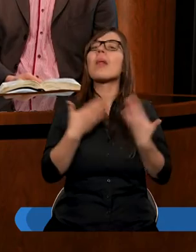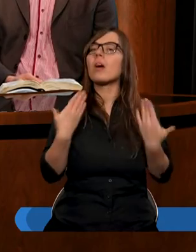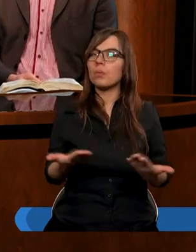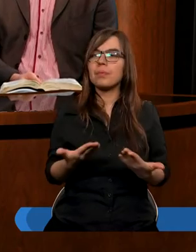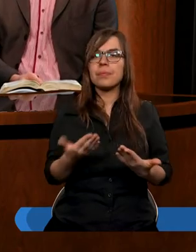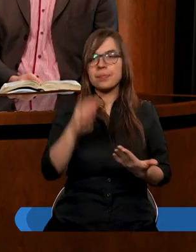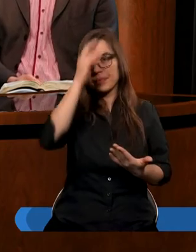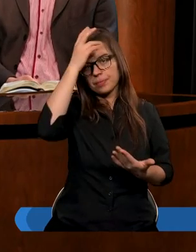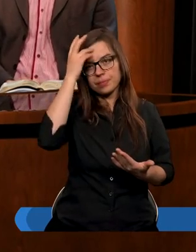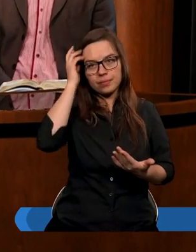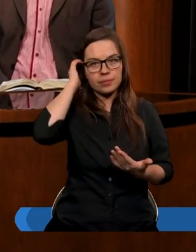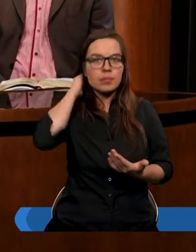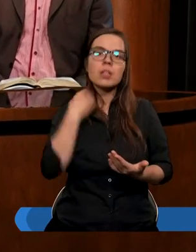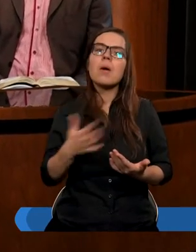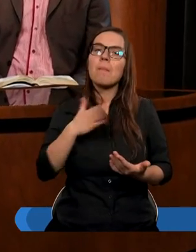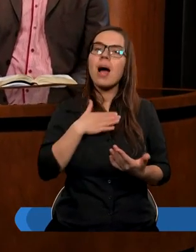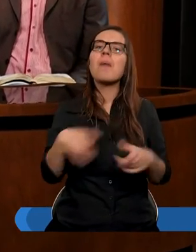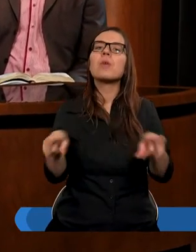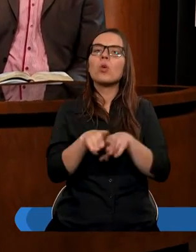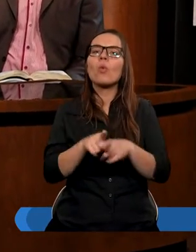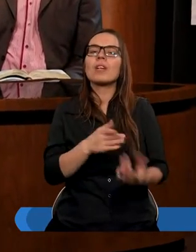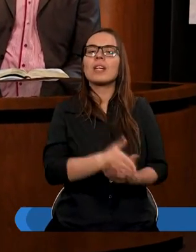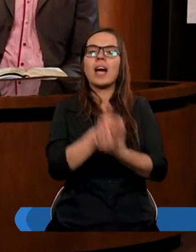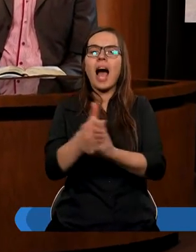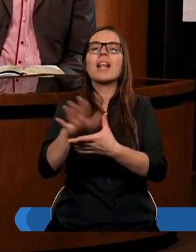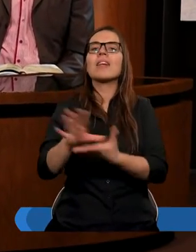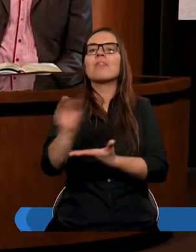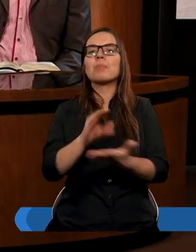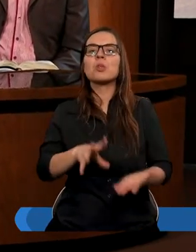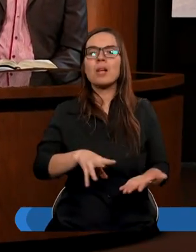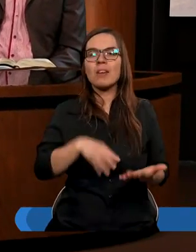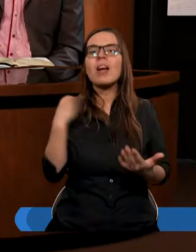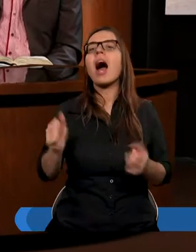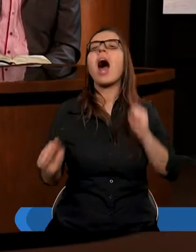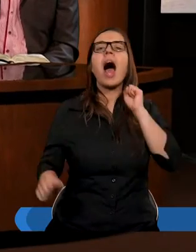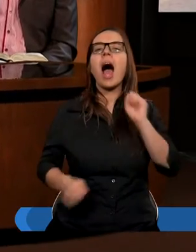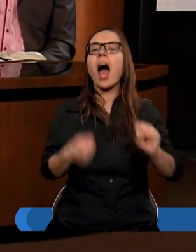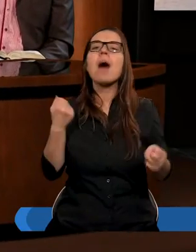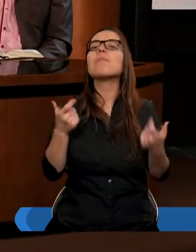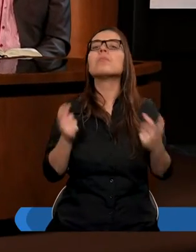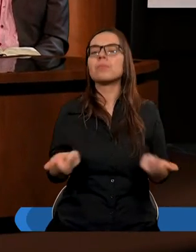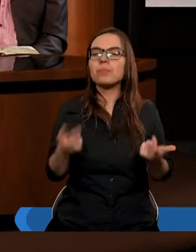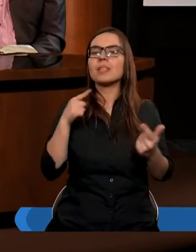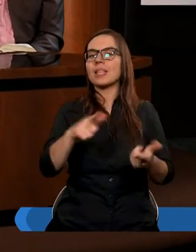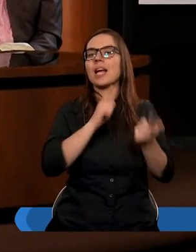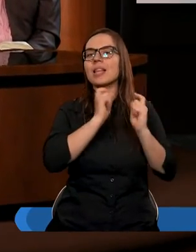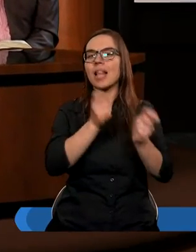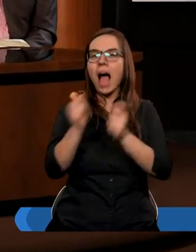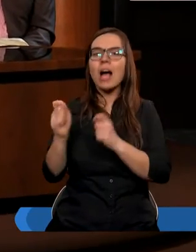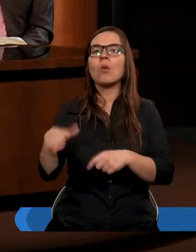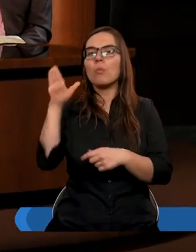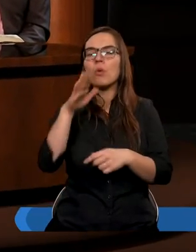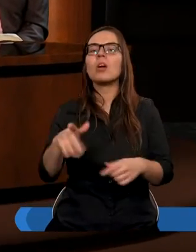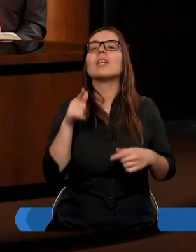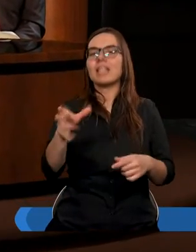mamy również rady w Piśmie Świętym, abyśmy tych darów od Boga